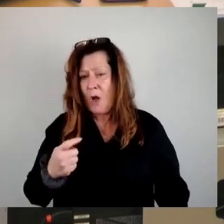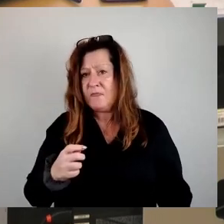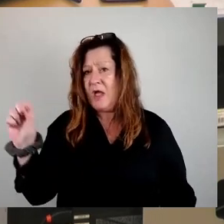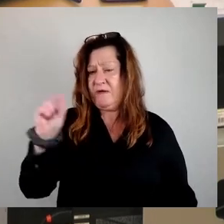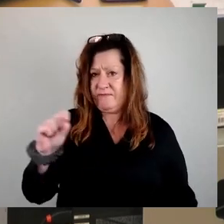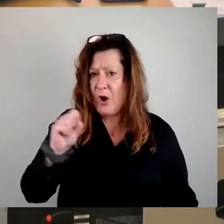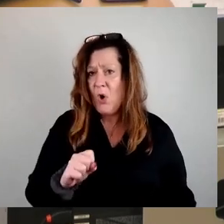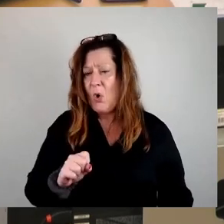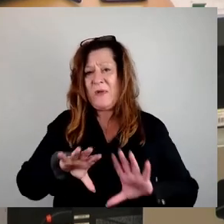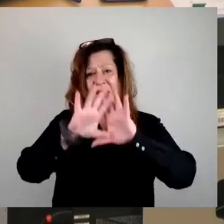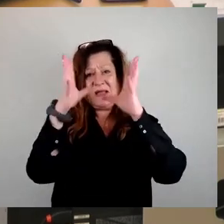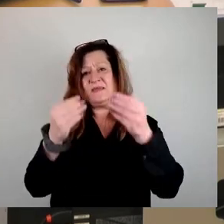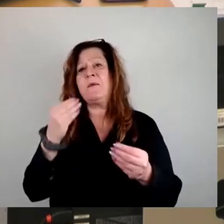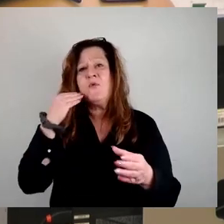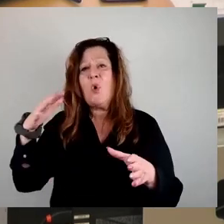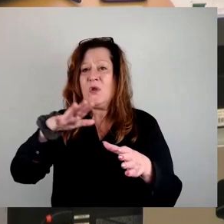Mieterinnen und Mietern